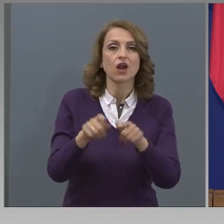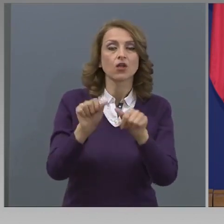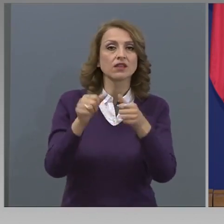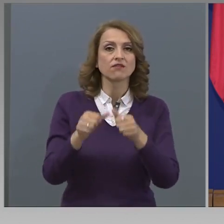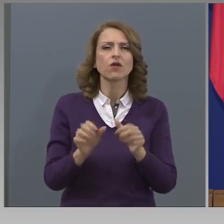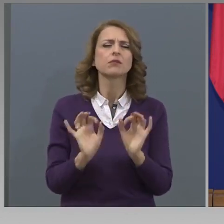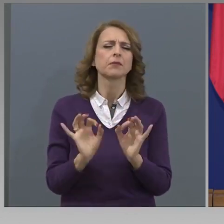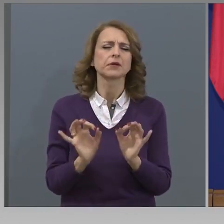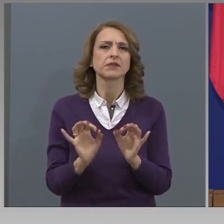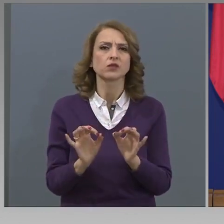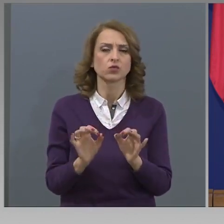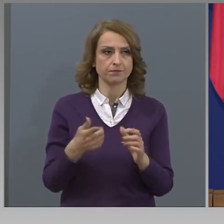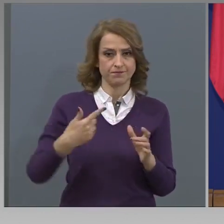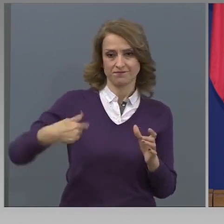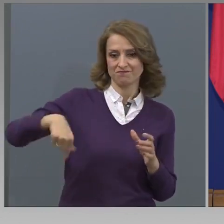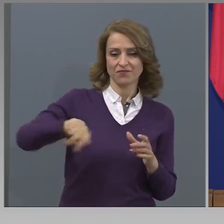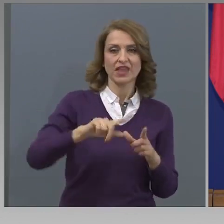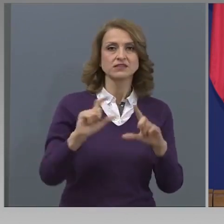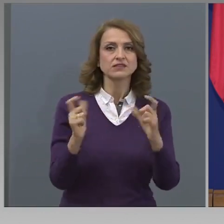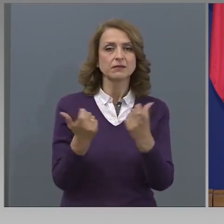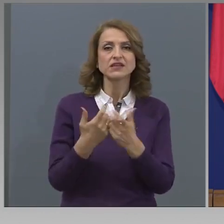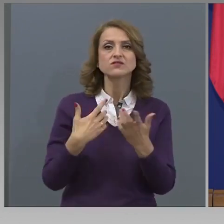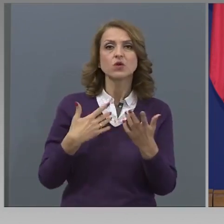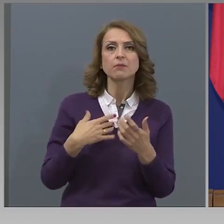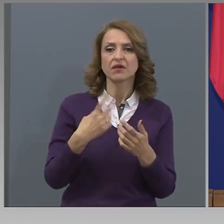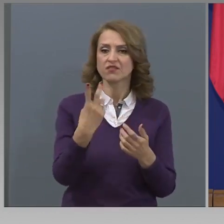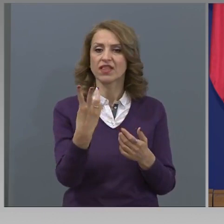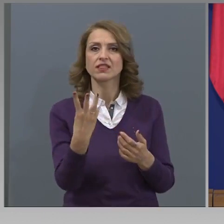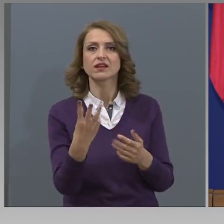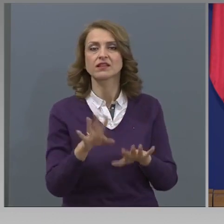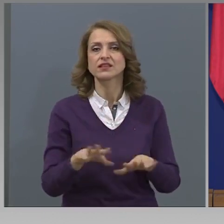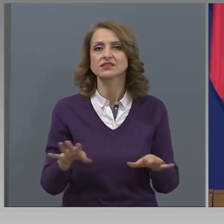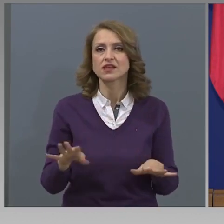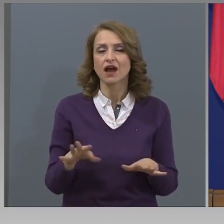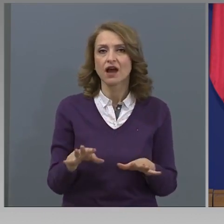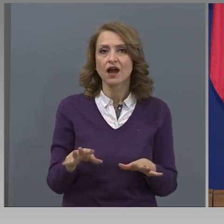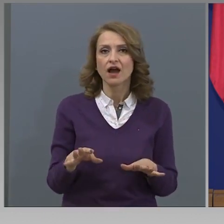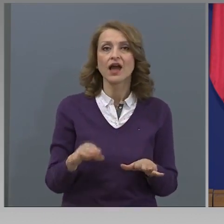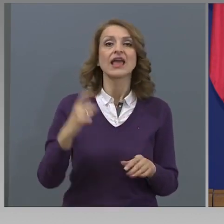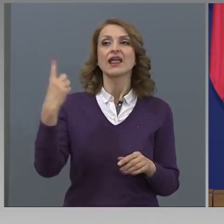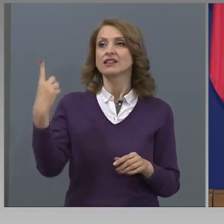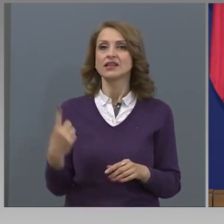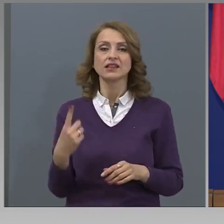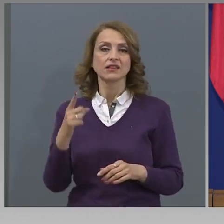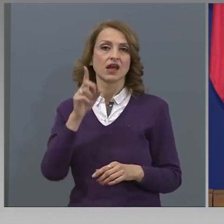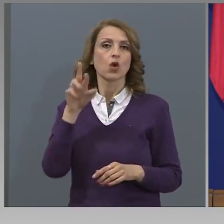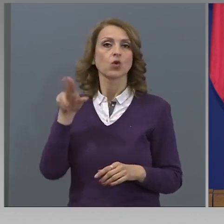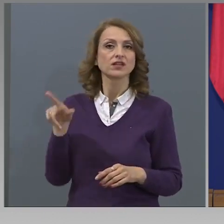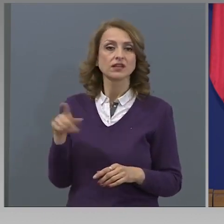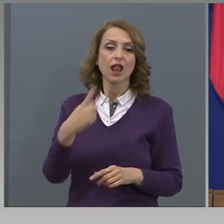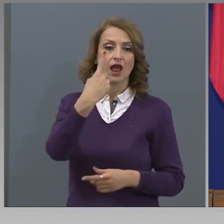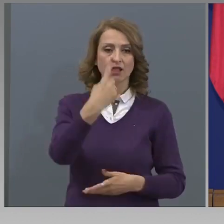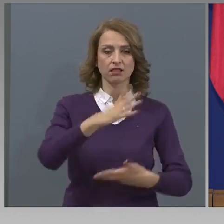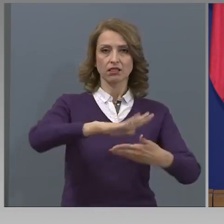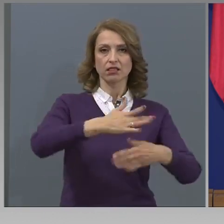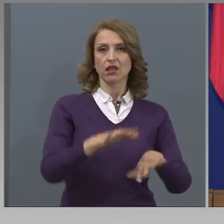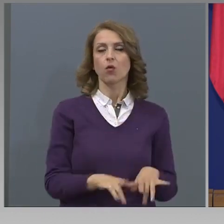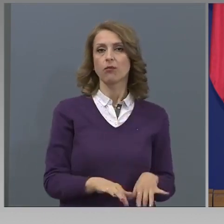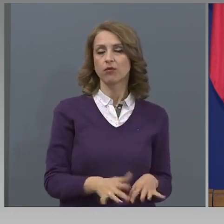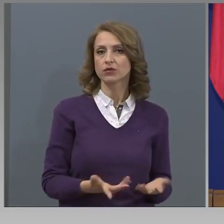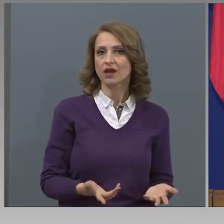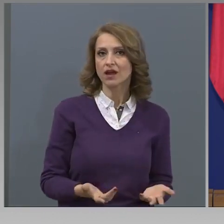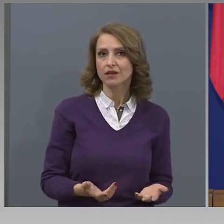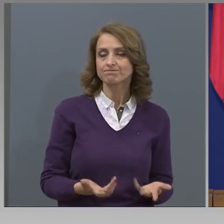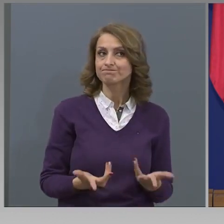да има повече деца и работещ родител, отколкото са устройствата. Може да има ограничения с